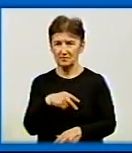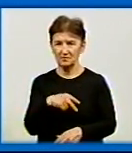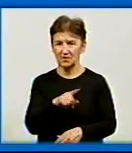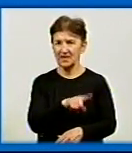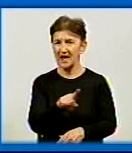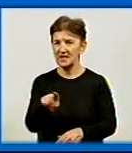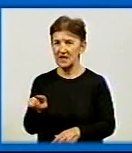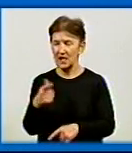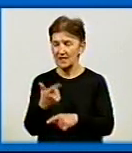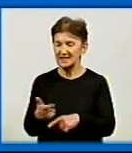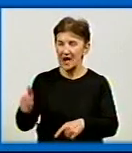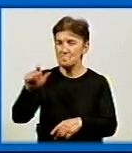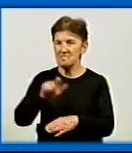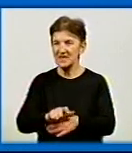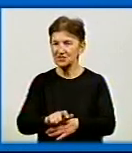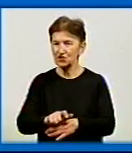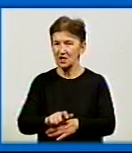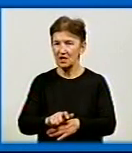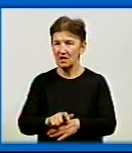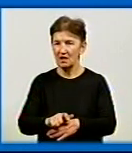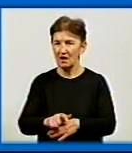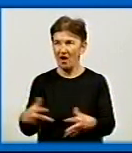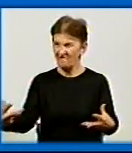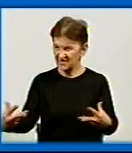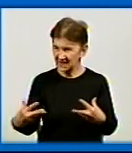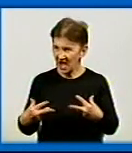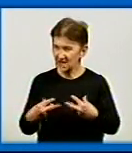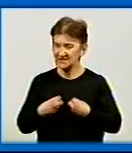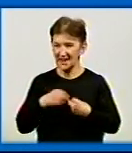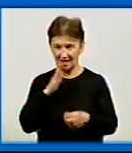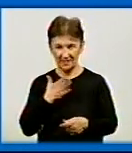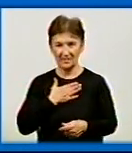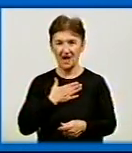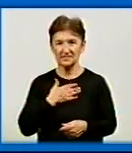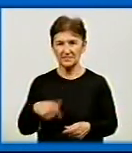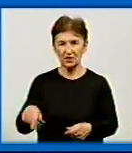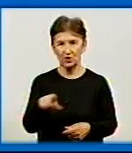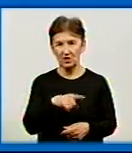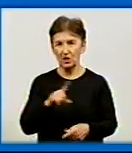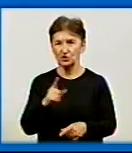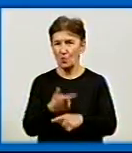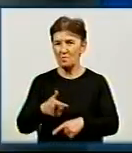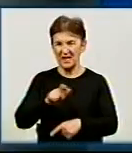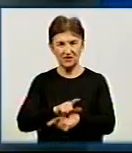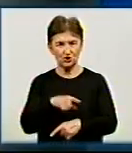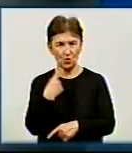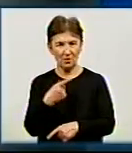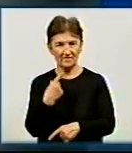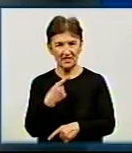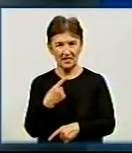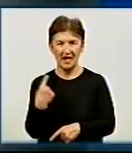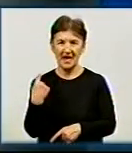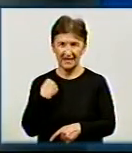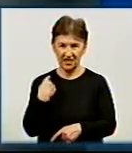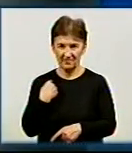ті, які найбільше вразили нас як вболівальників, які найбільше говорили про Кіровоградську область.